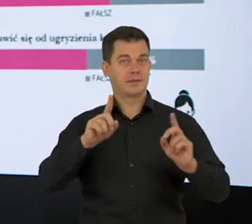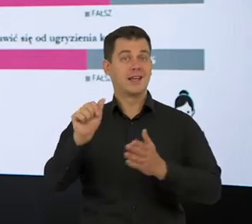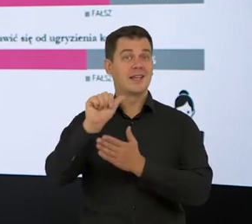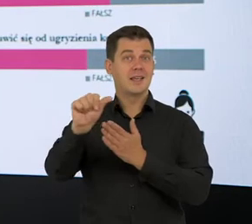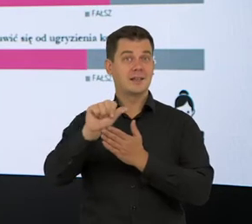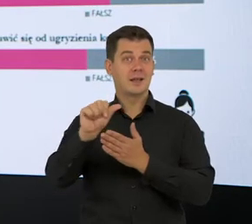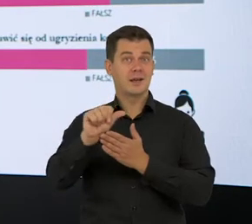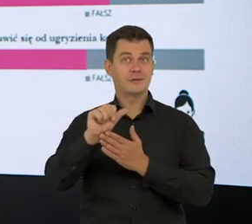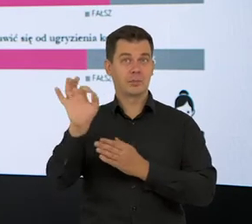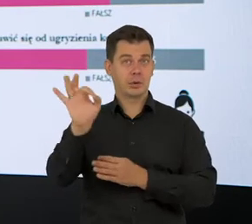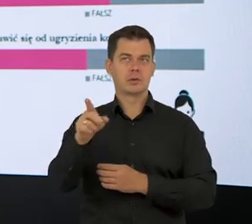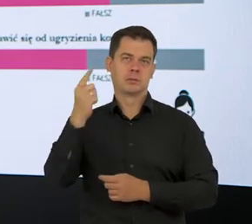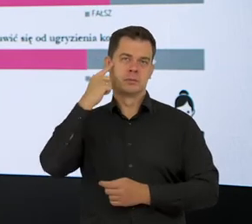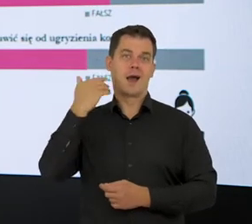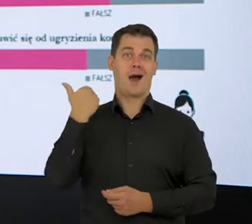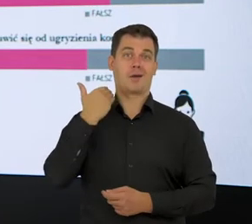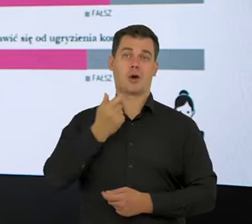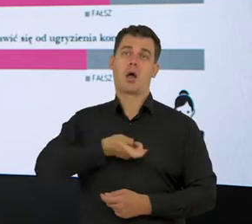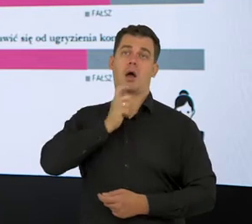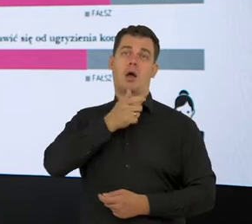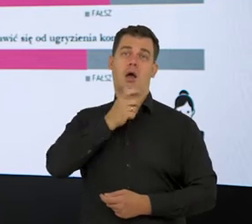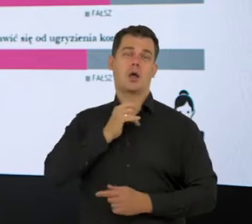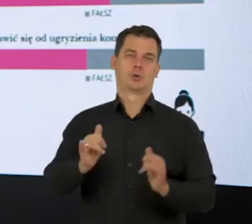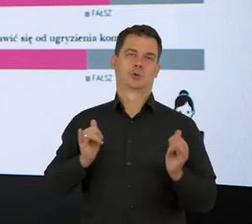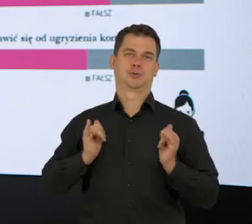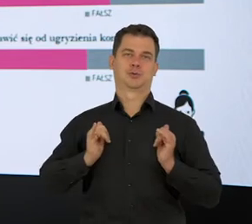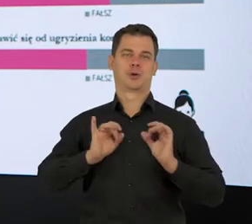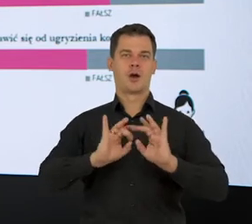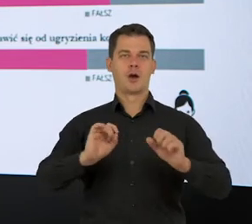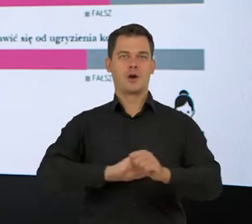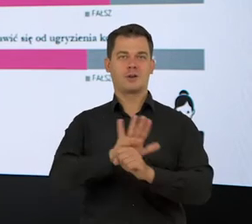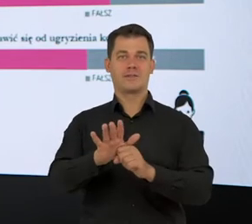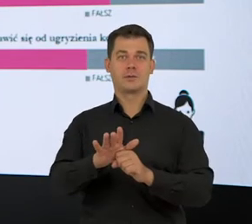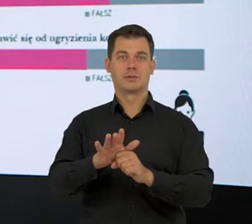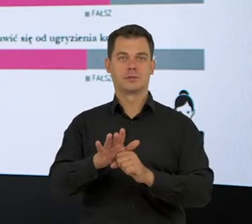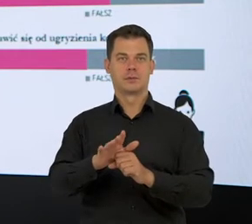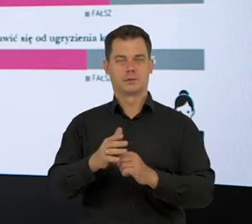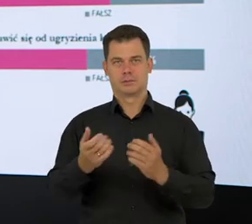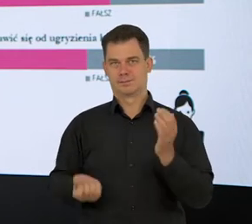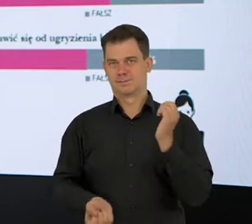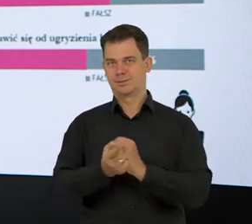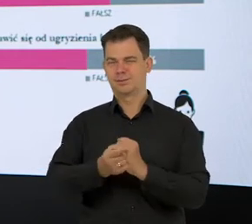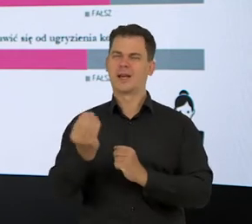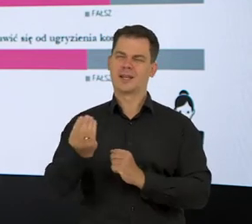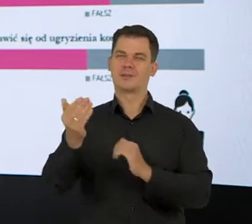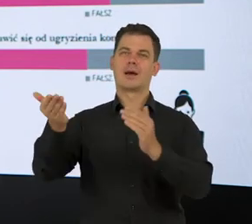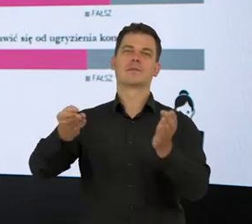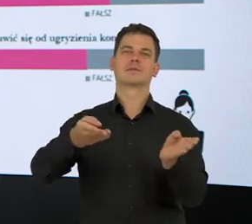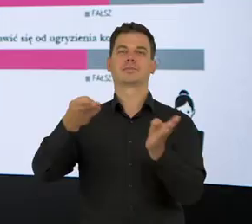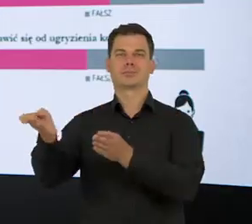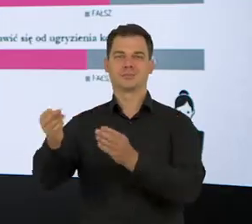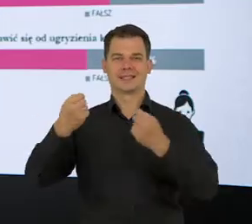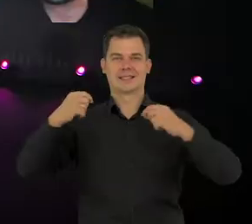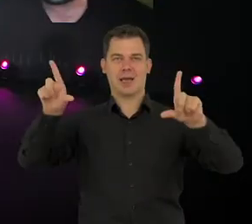myśli, że spożywanie alkoholu zabezpiecza przed koronawirusem i że ten koronawirus nie jest zagrożeniem dla ludzi młodych. Zobaczmy jeszcze